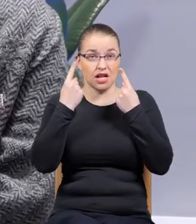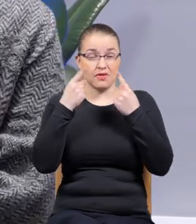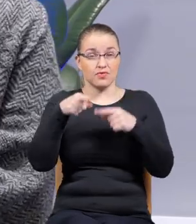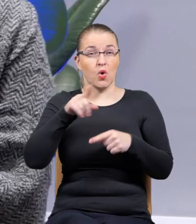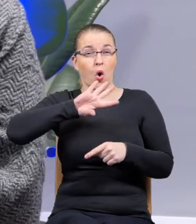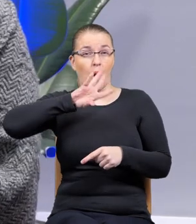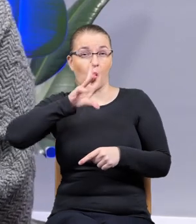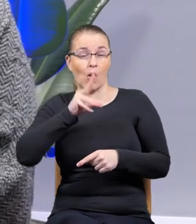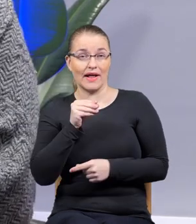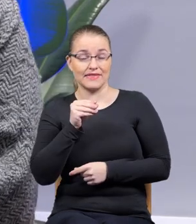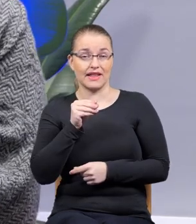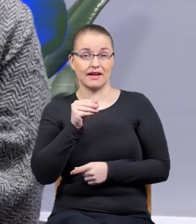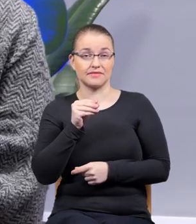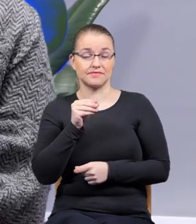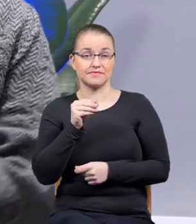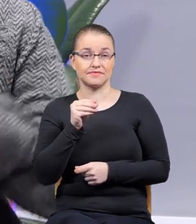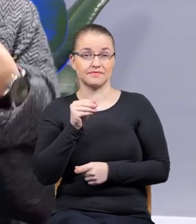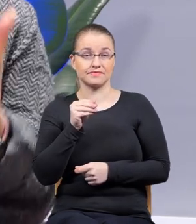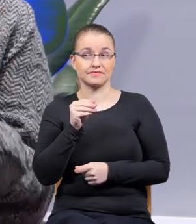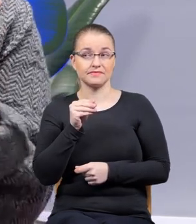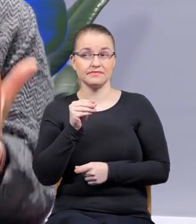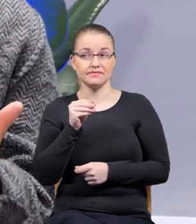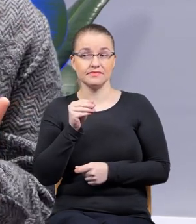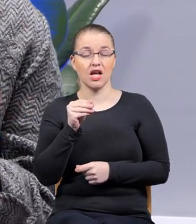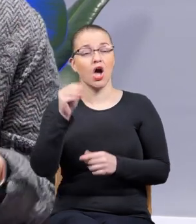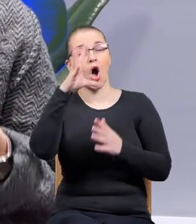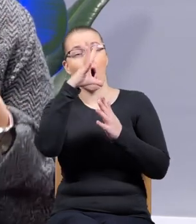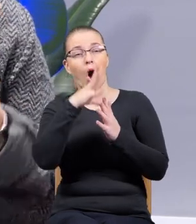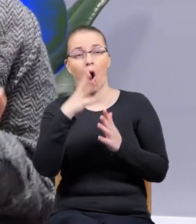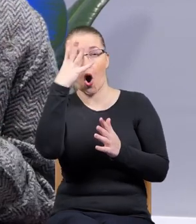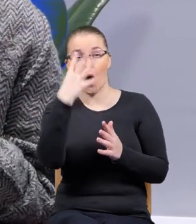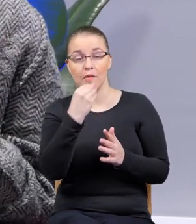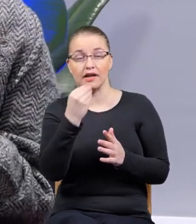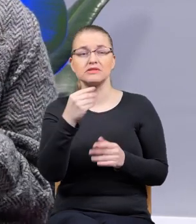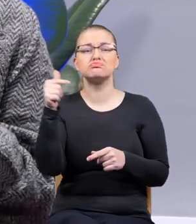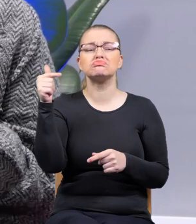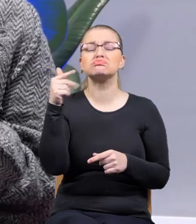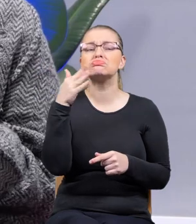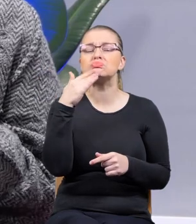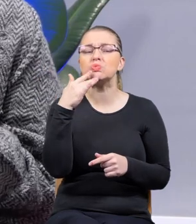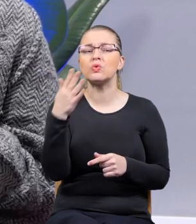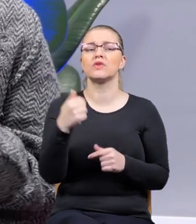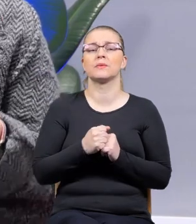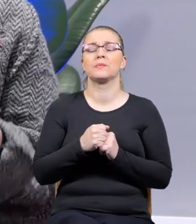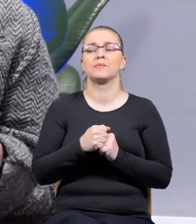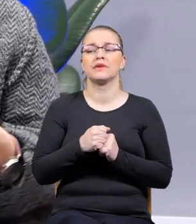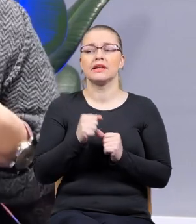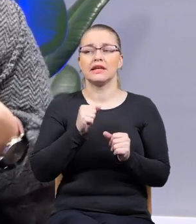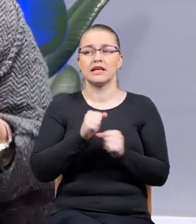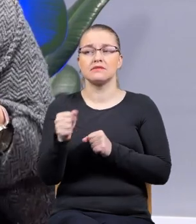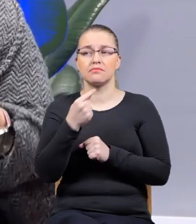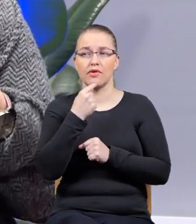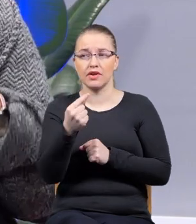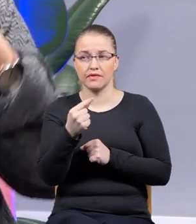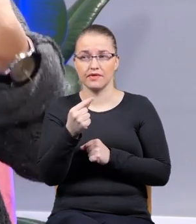ładna, pojawia taki obraz, że mówi się o tym, że jest takie powiedzenie,